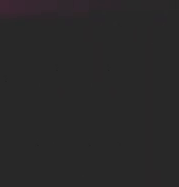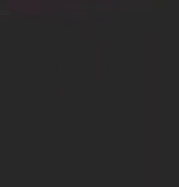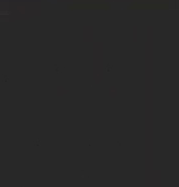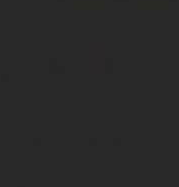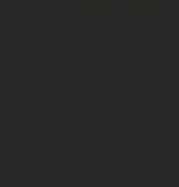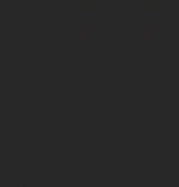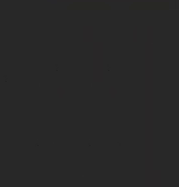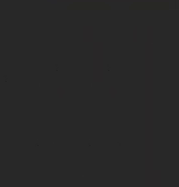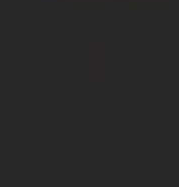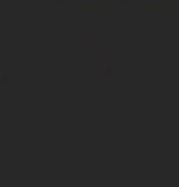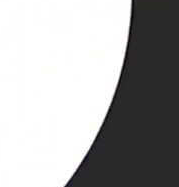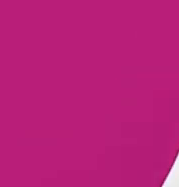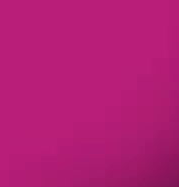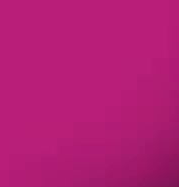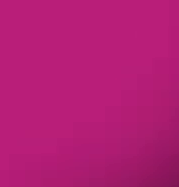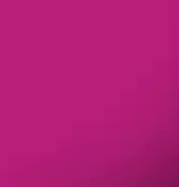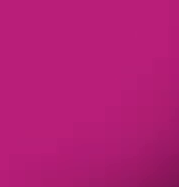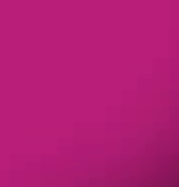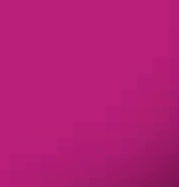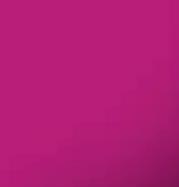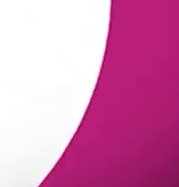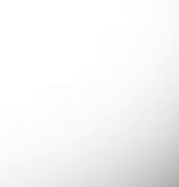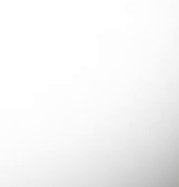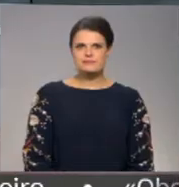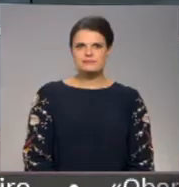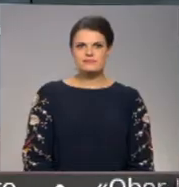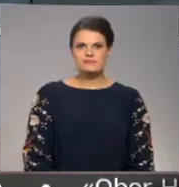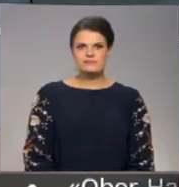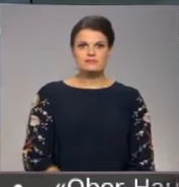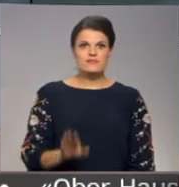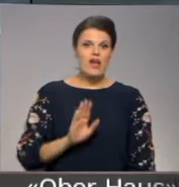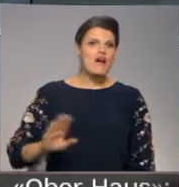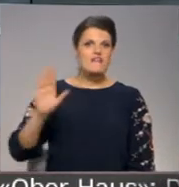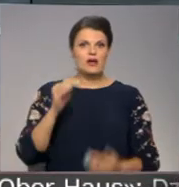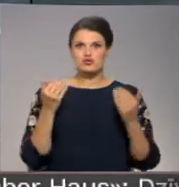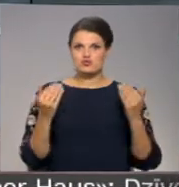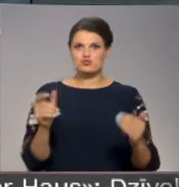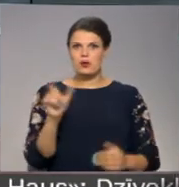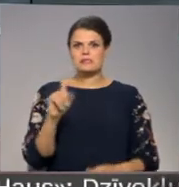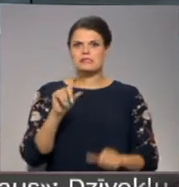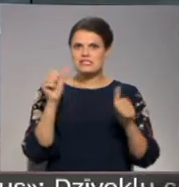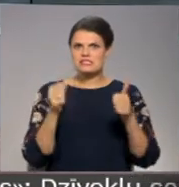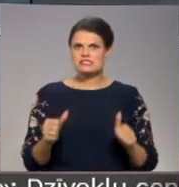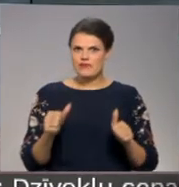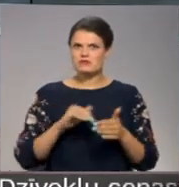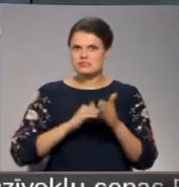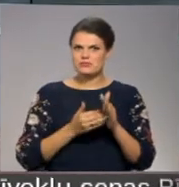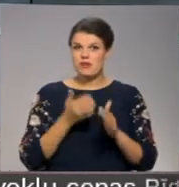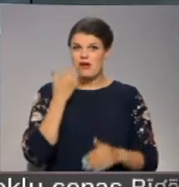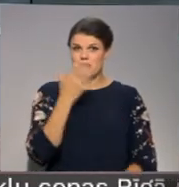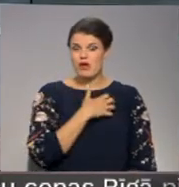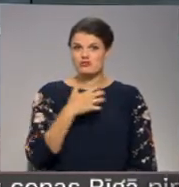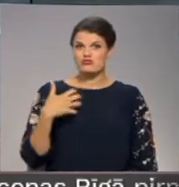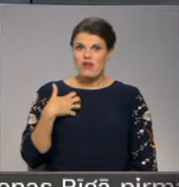Re, viss ēters ir te! Valstī šobrīd ir izveidojusies situācija, ka